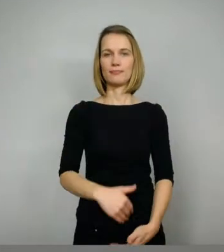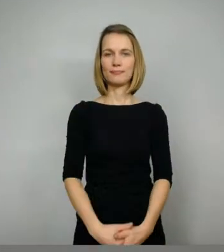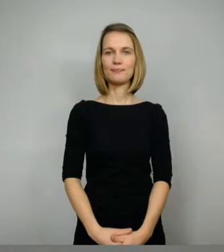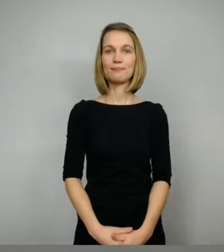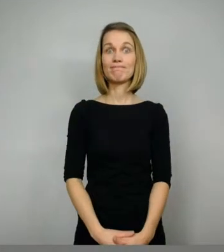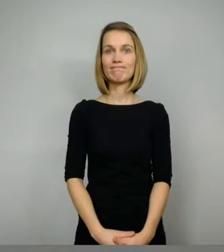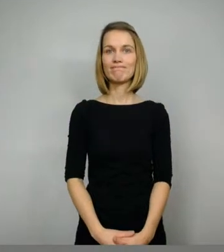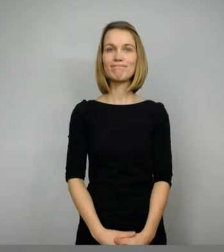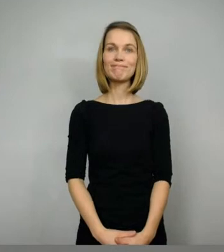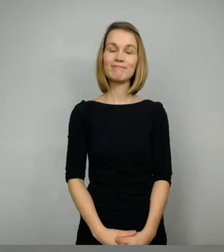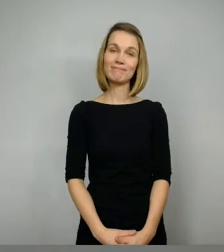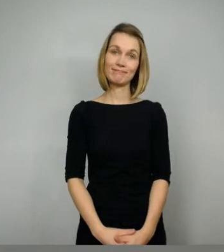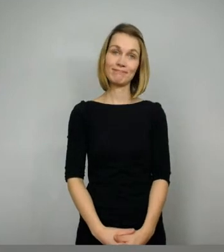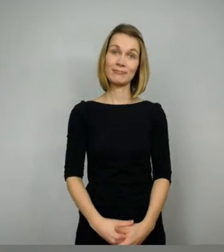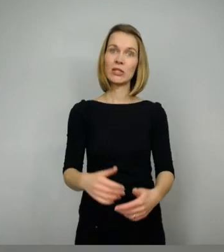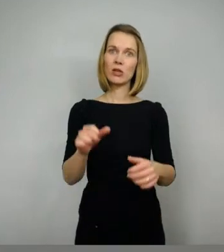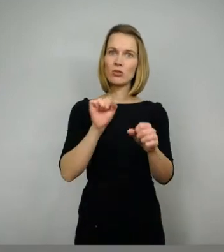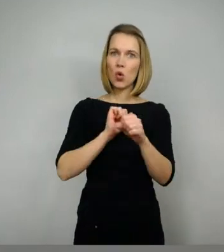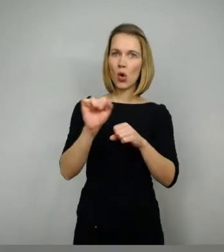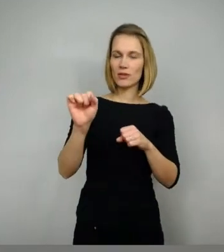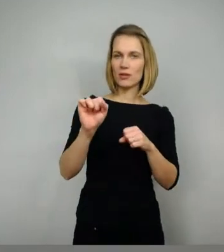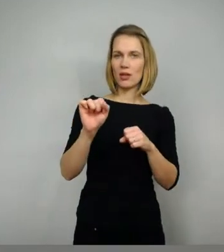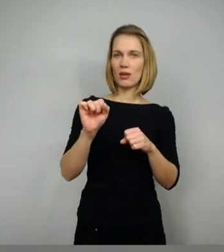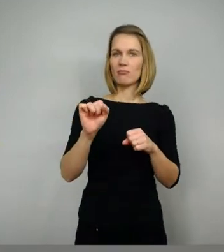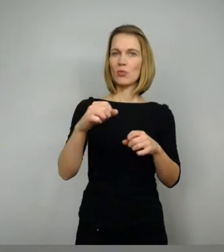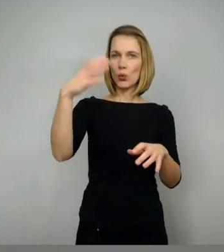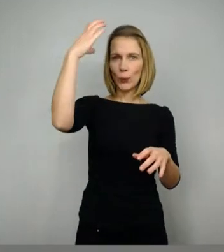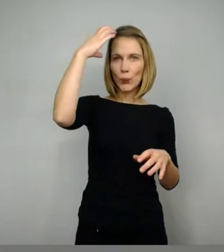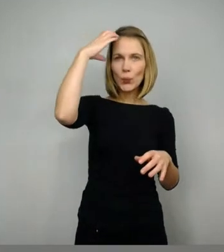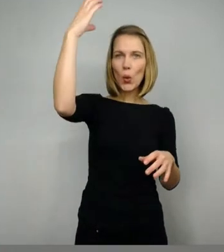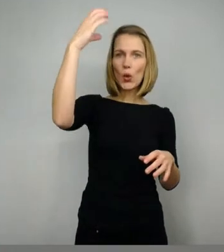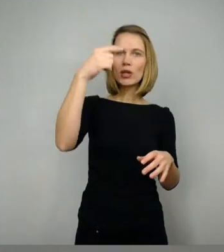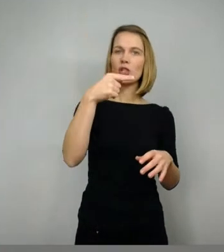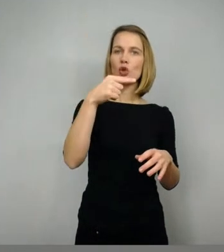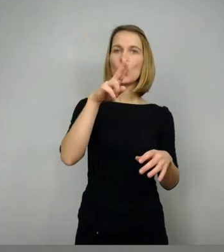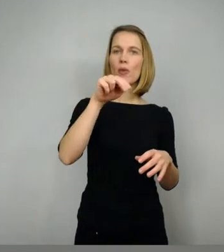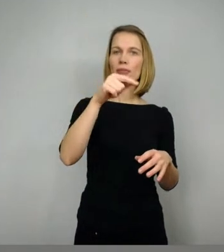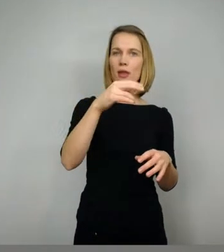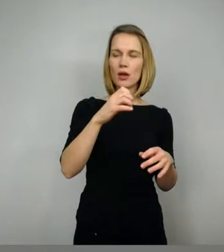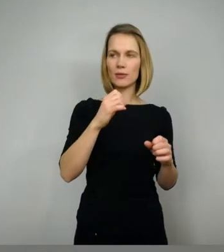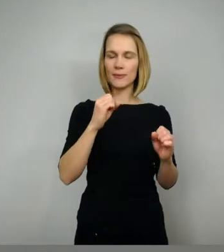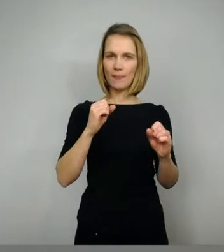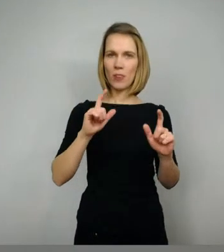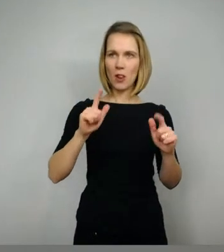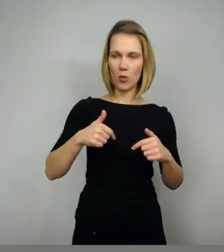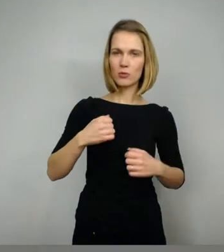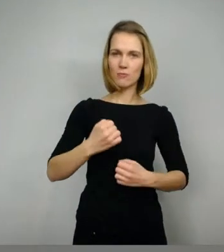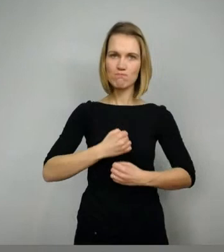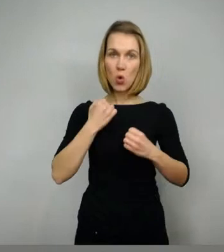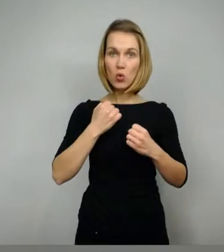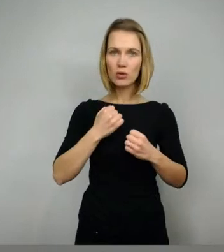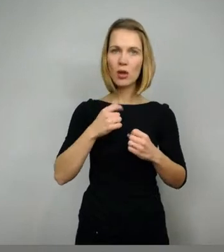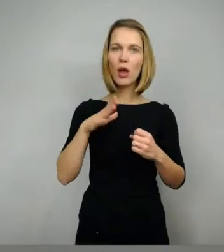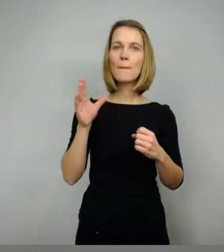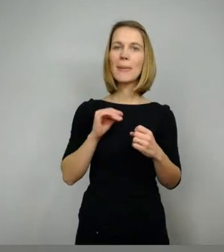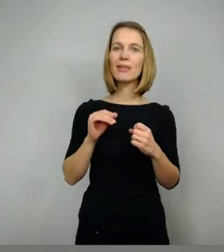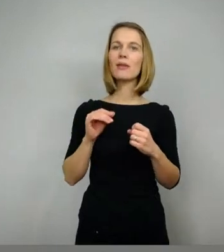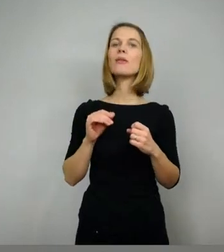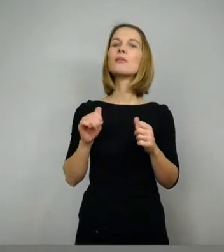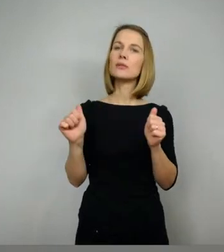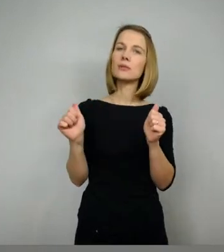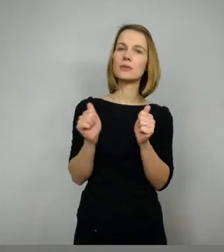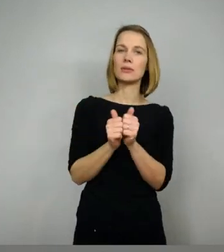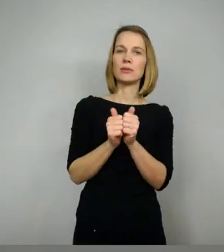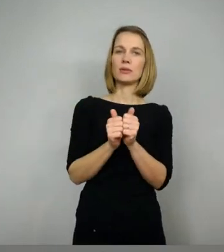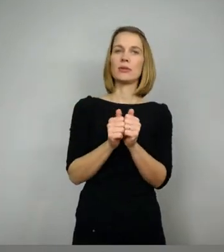Trotzdem wagt Gunther es, denn er hat ja seinen besten Kumpel Siegfried dabei und die beiden schummeln jetzt ein bisschen. Siegfried